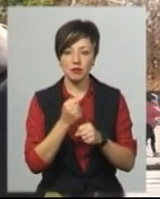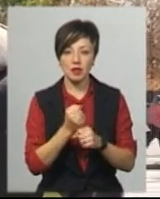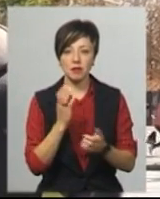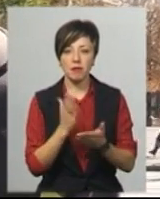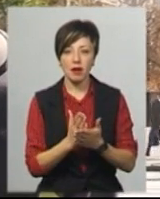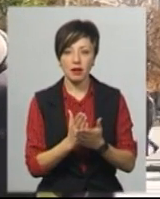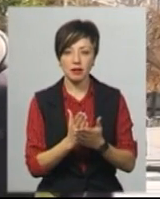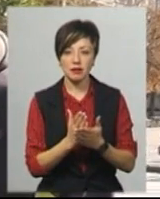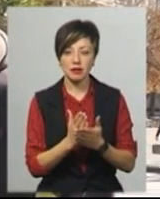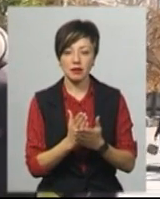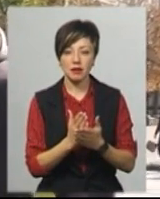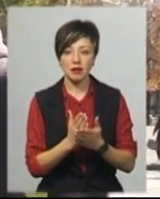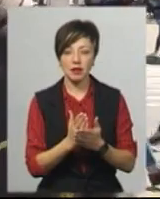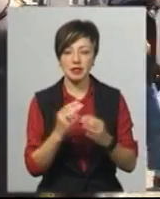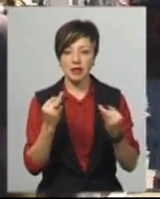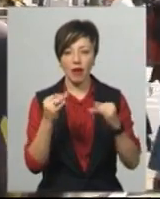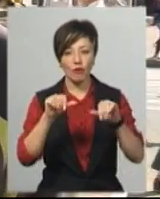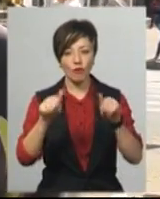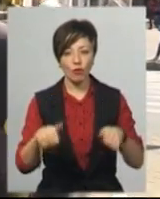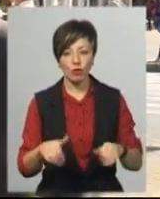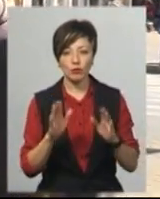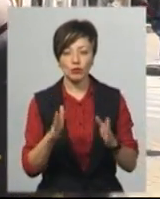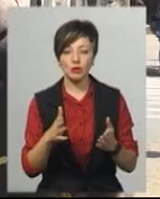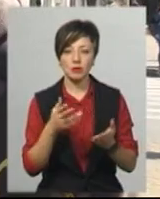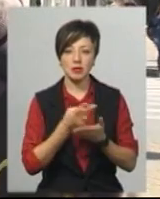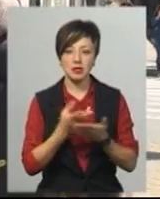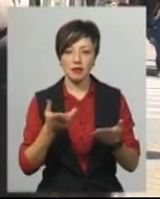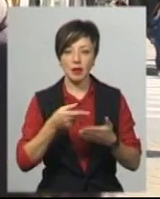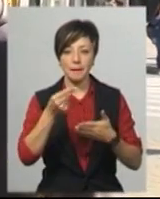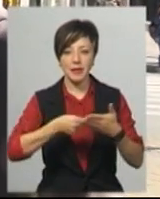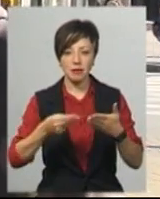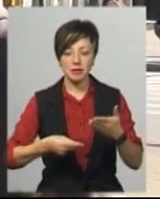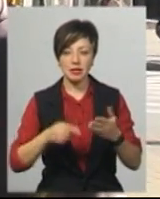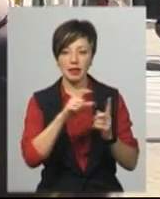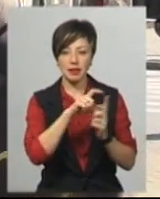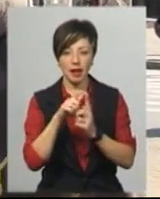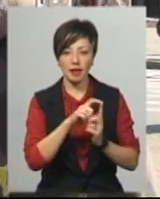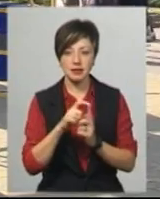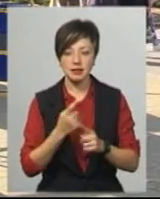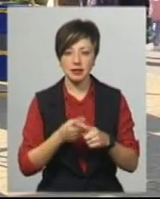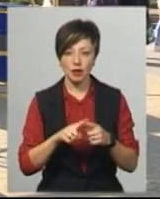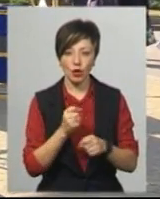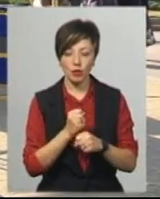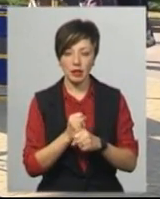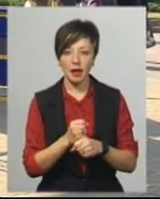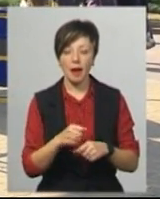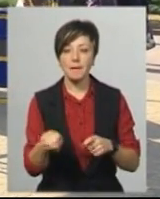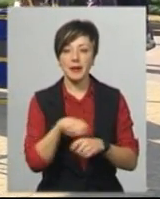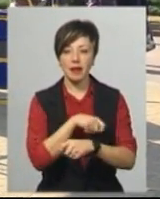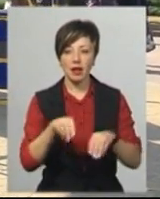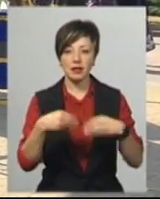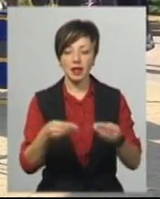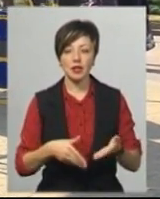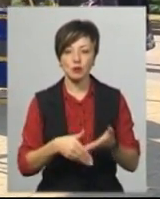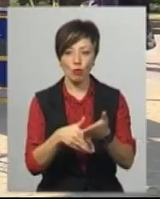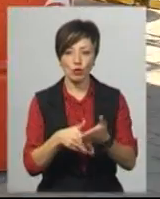має таку дуже модульність цікаву, будуть також представлені підписи і тексти до цих робіт». Матеріали для інсталяції надали